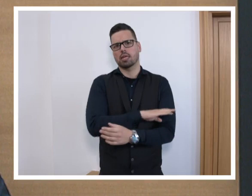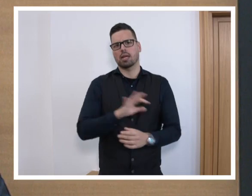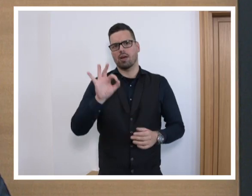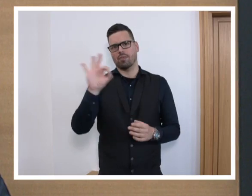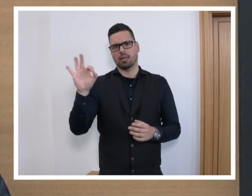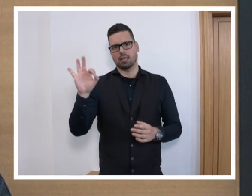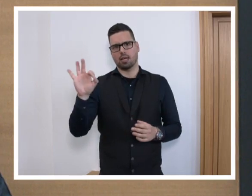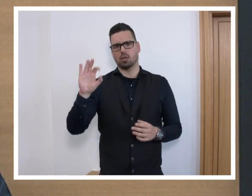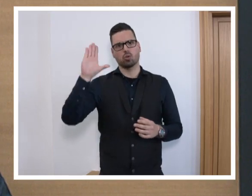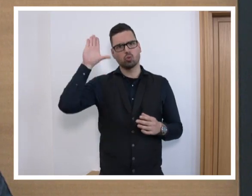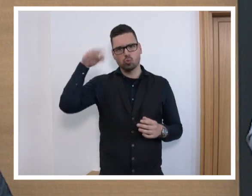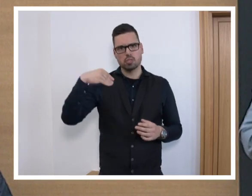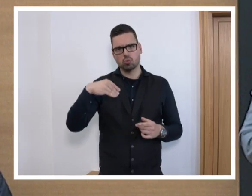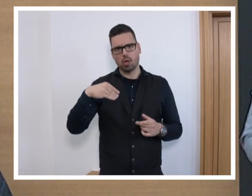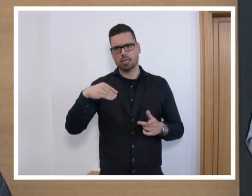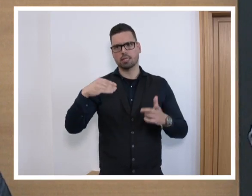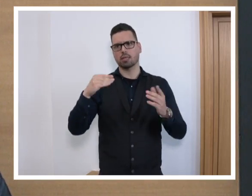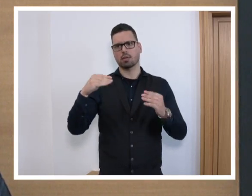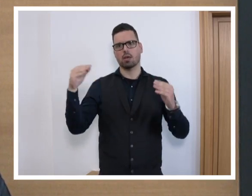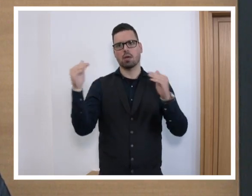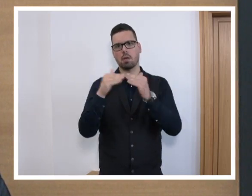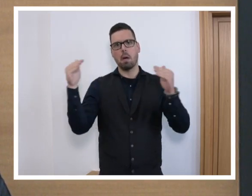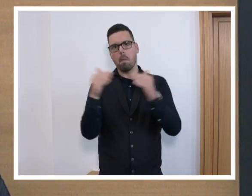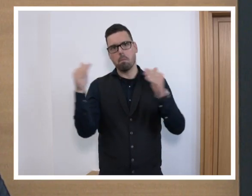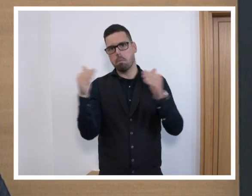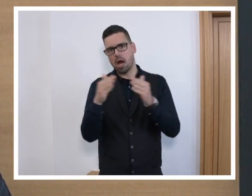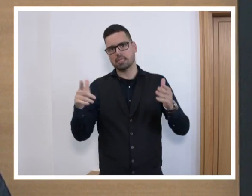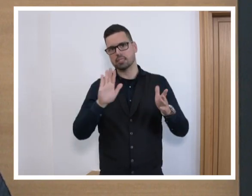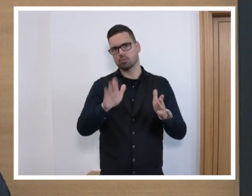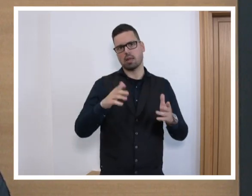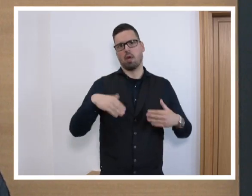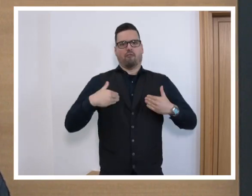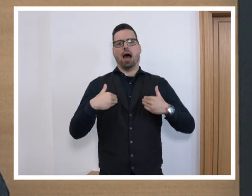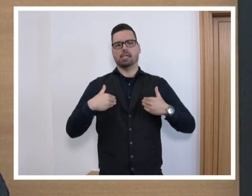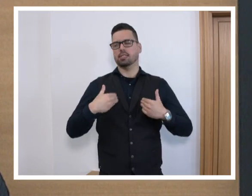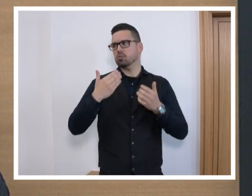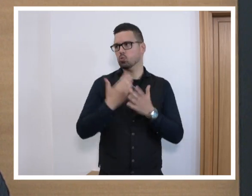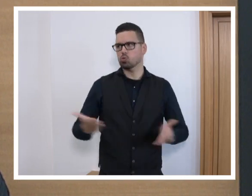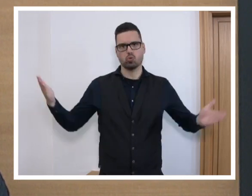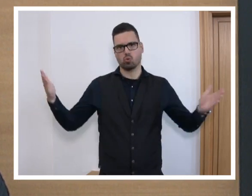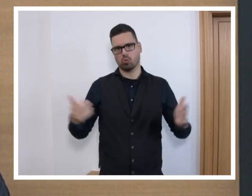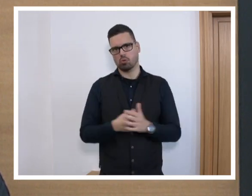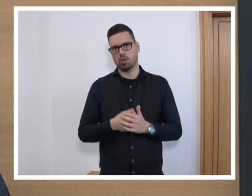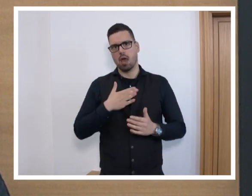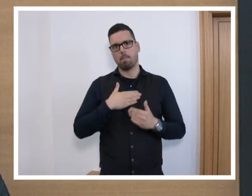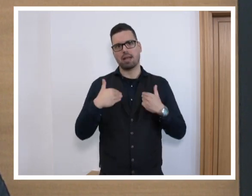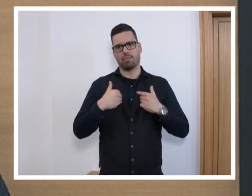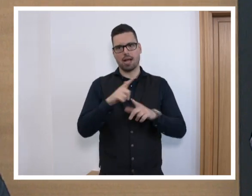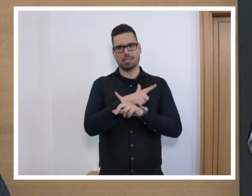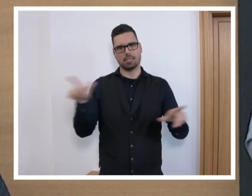gesagt, Sie reden hier dummes Zeug. Das passt anscheinend derzeit zu Ihrem parlamentarischen Verhalten. Mein Verhalten ist das jedenfalls nicht.